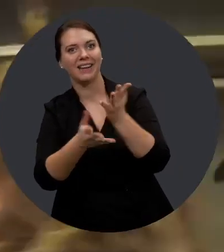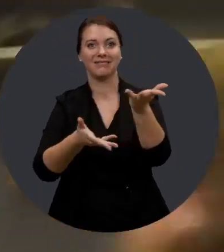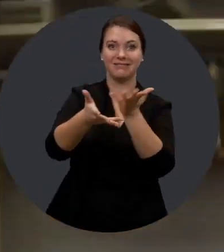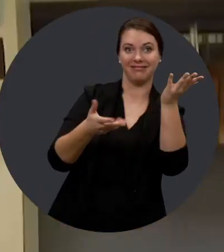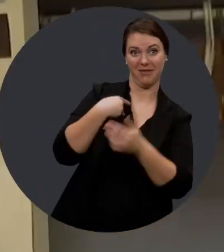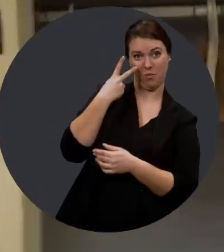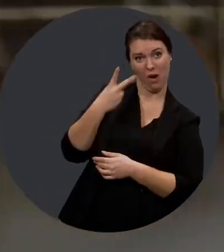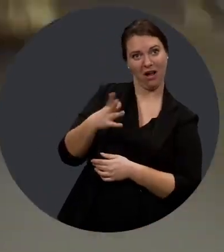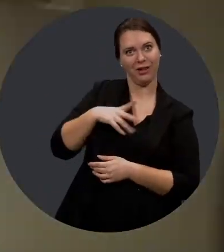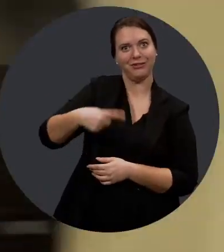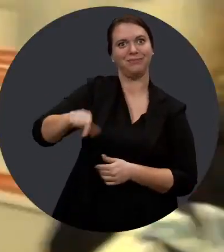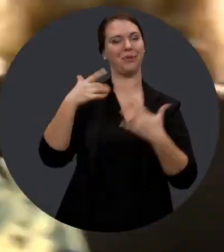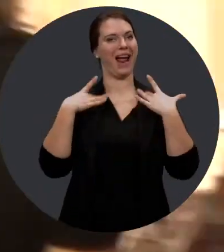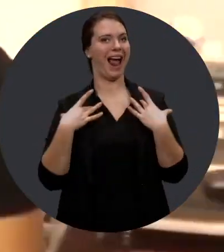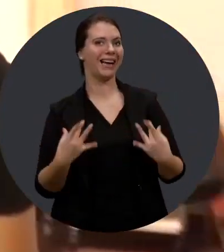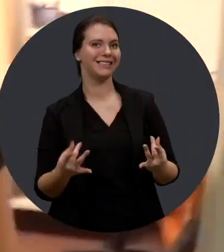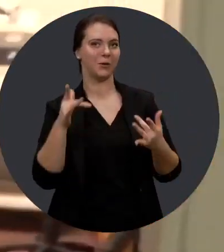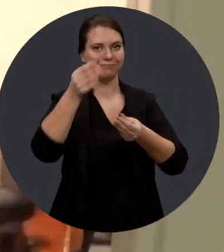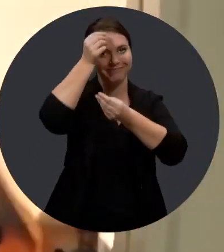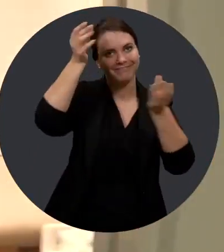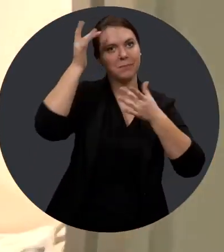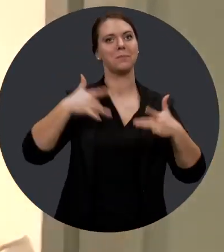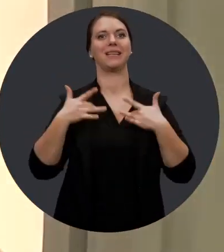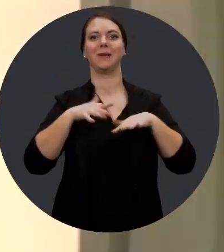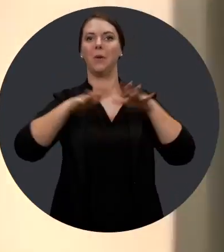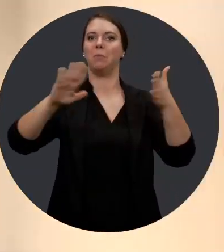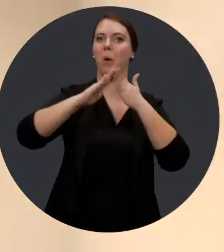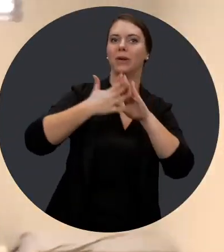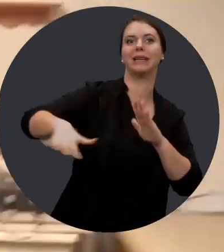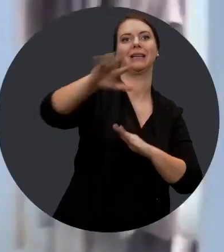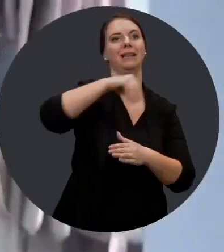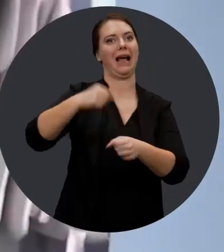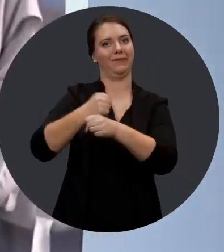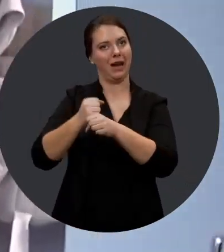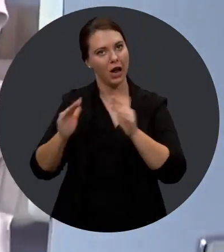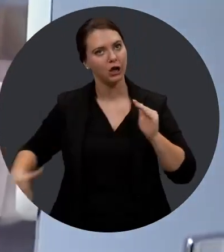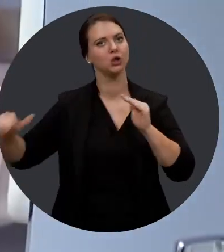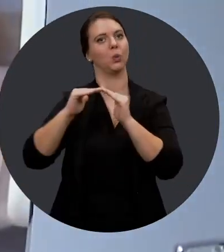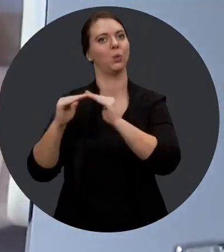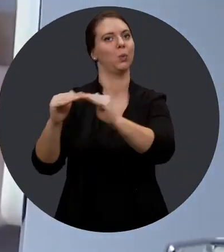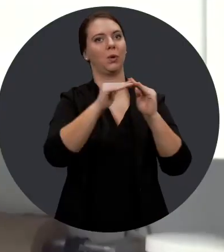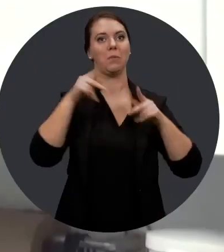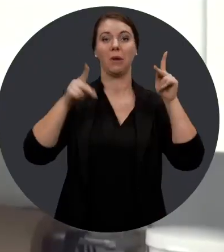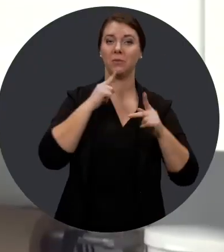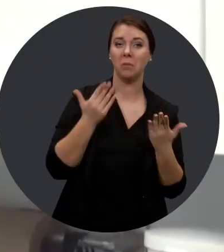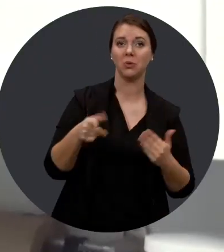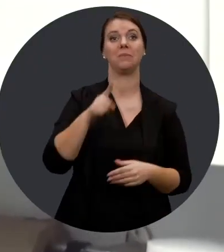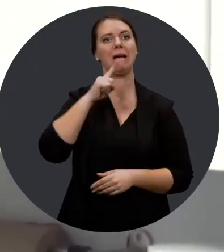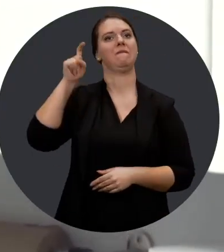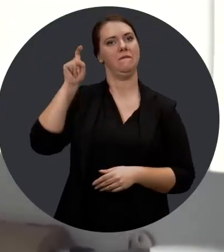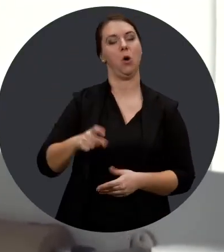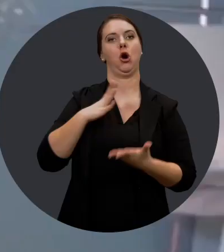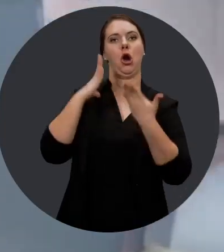discussions avec la clientèle et tout ça, sont de plus en plus à l'aise. Ça sensibilise aussi la communauté à l'inclusion aussi, au milieu de travail, des personnes qui ont des besoins